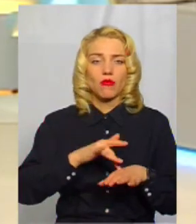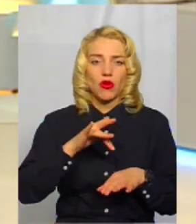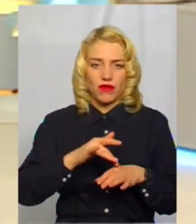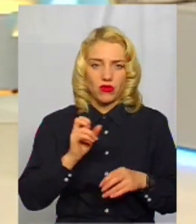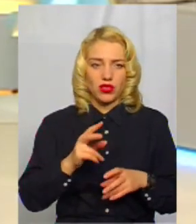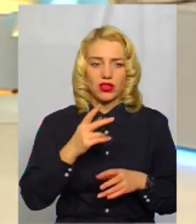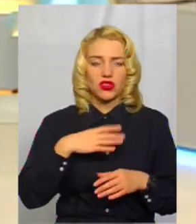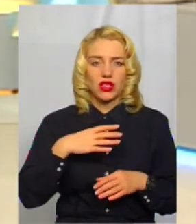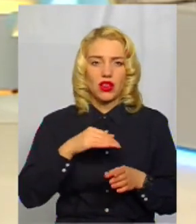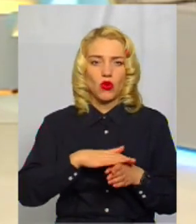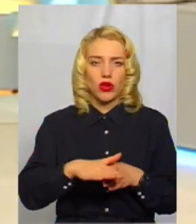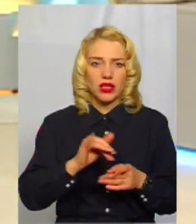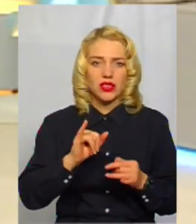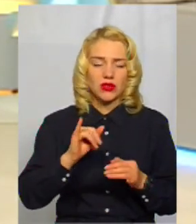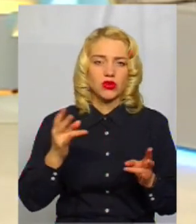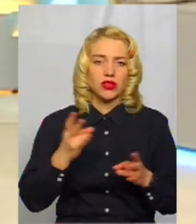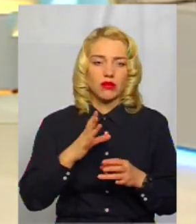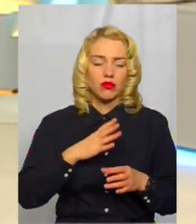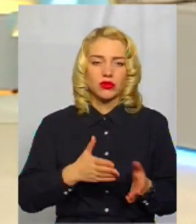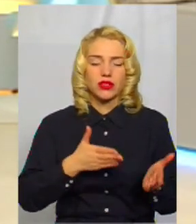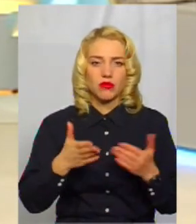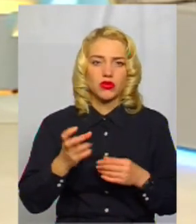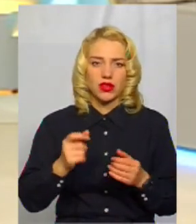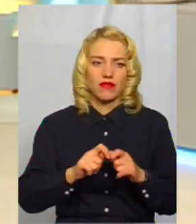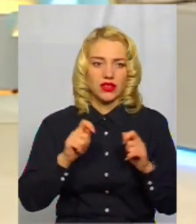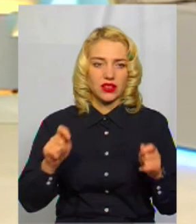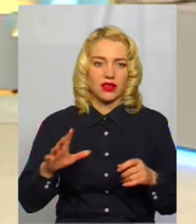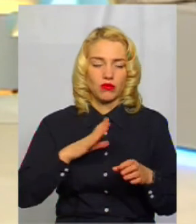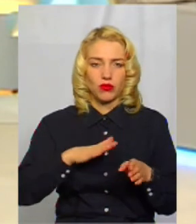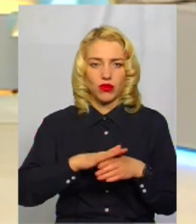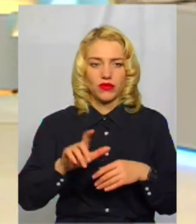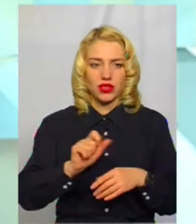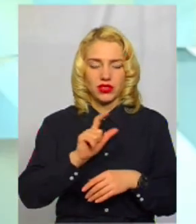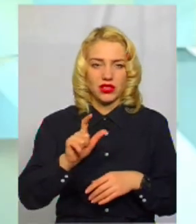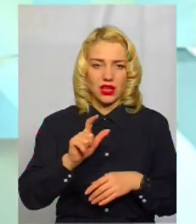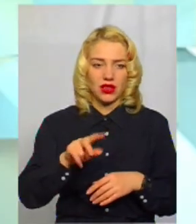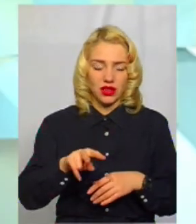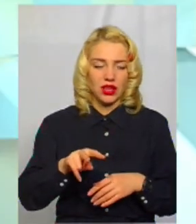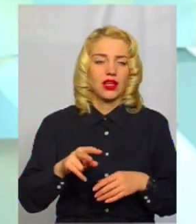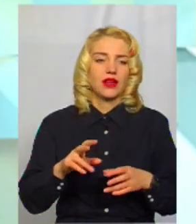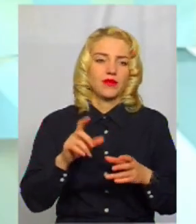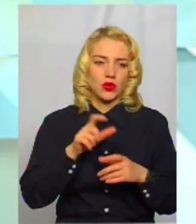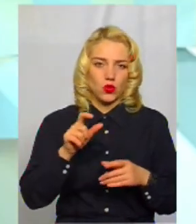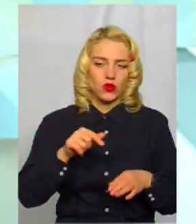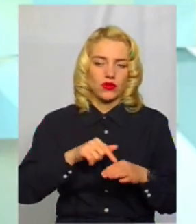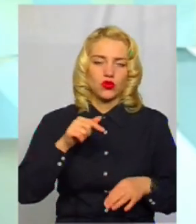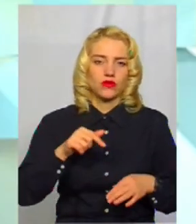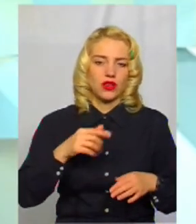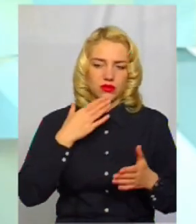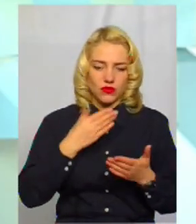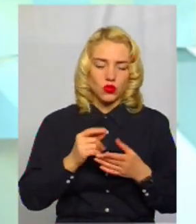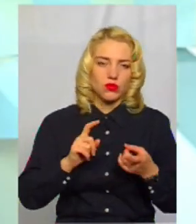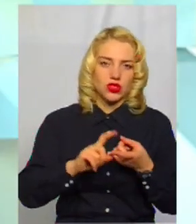чекали його реалізації. Не треба було запрошувати на відкриття, був повний зал людей. Тобто люди відчувають перед свою таку